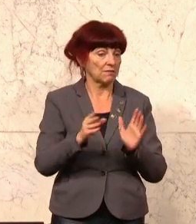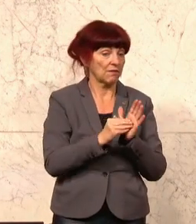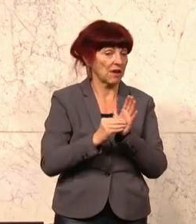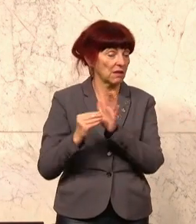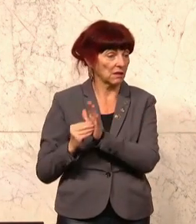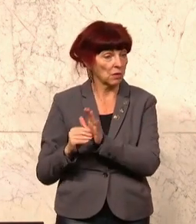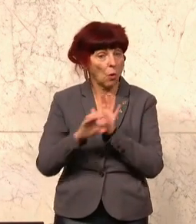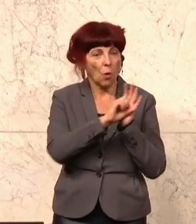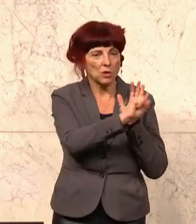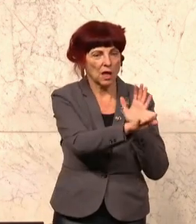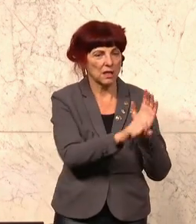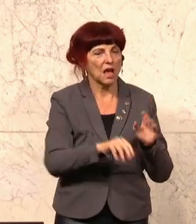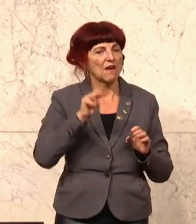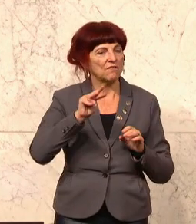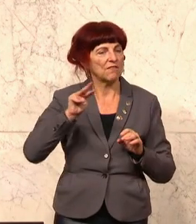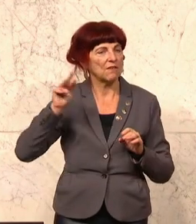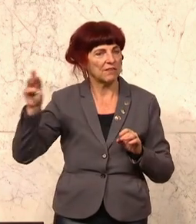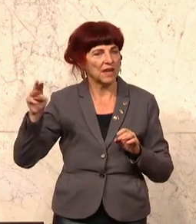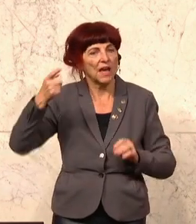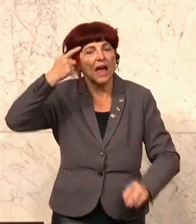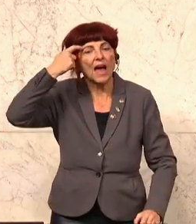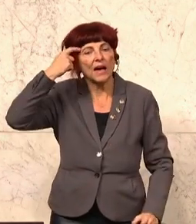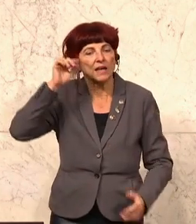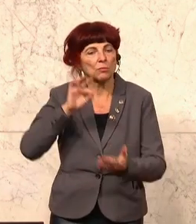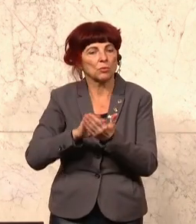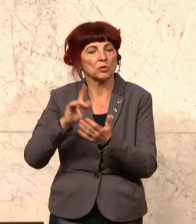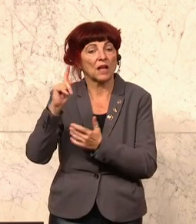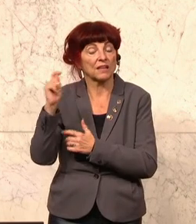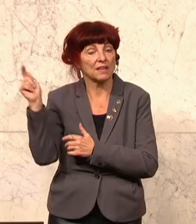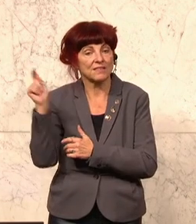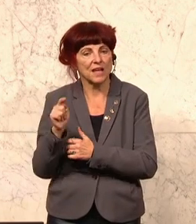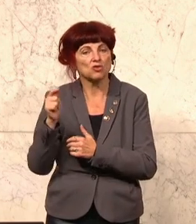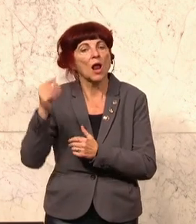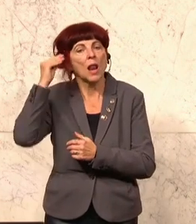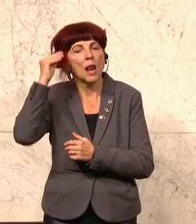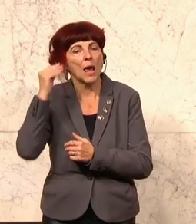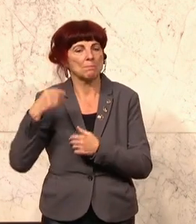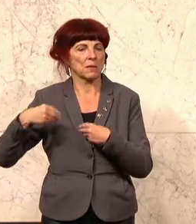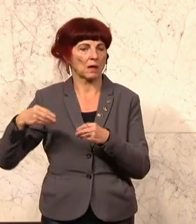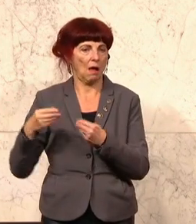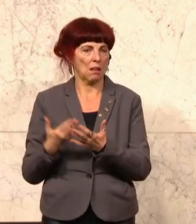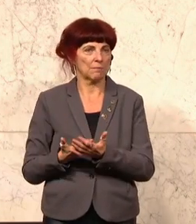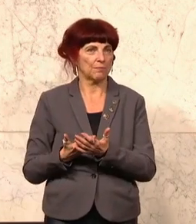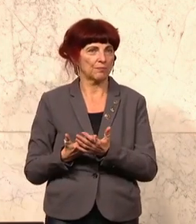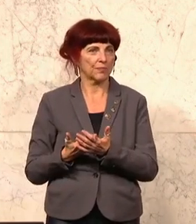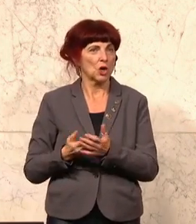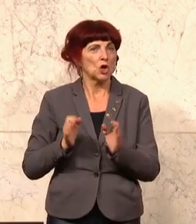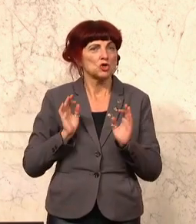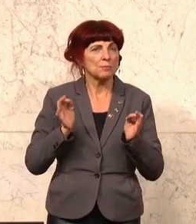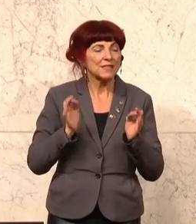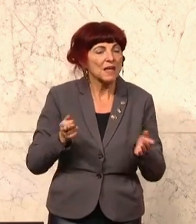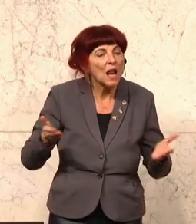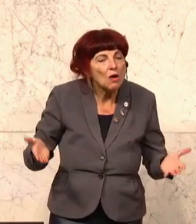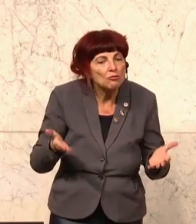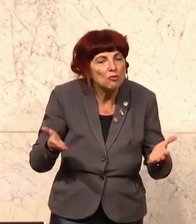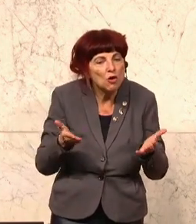online unter www.erinnen.at-lernmaterialien. Über eine spezielle Förderschiene